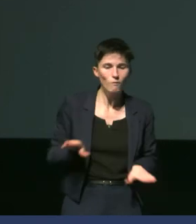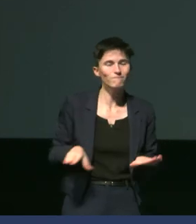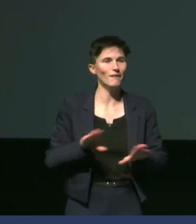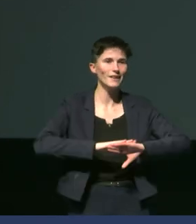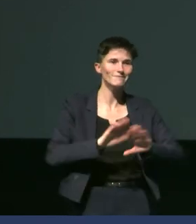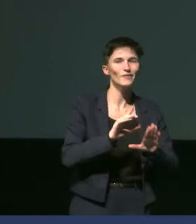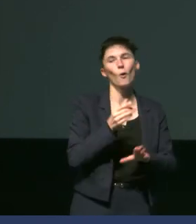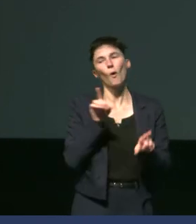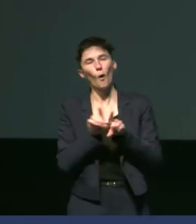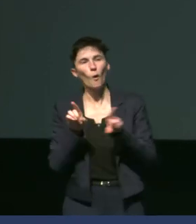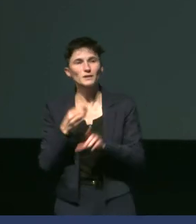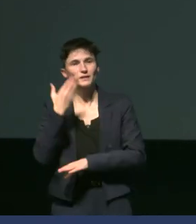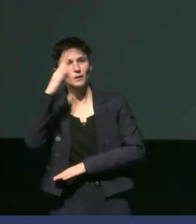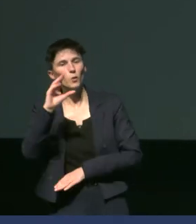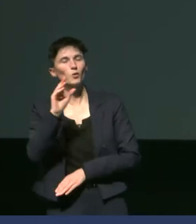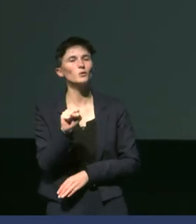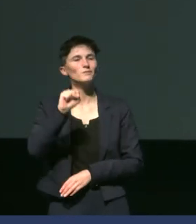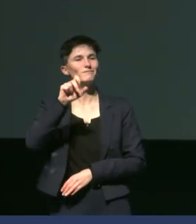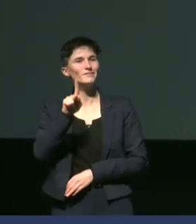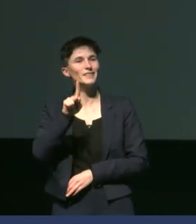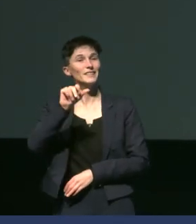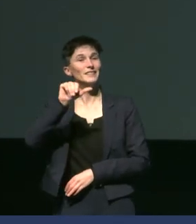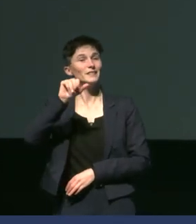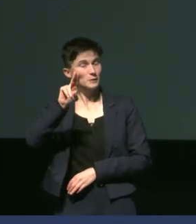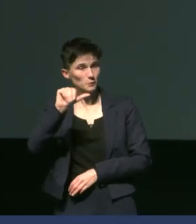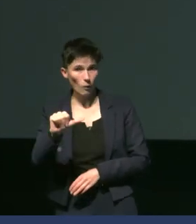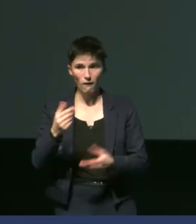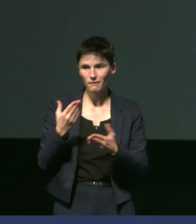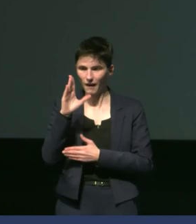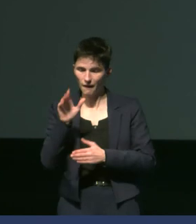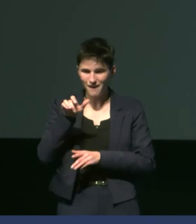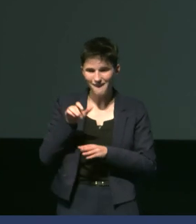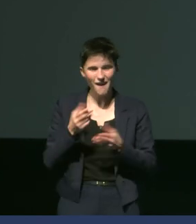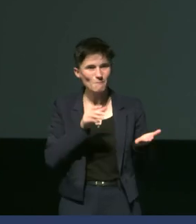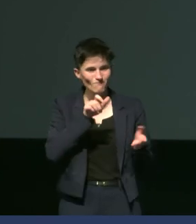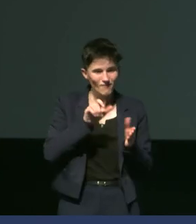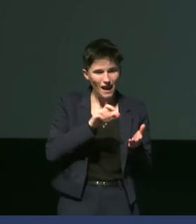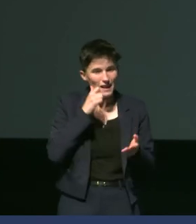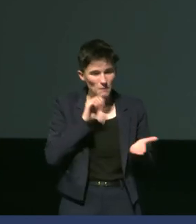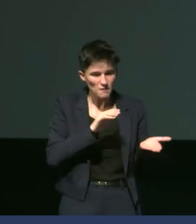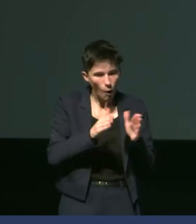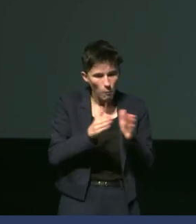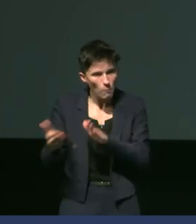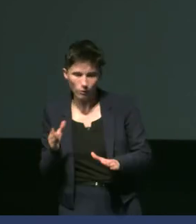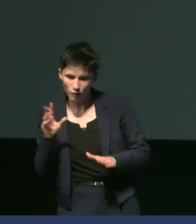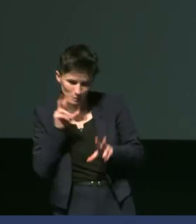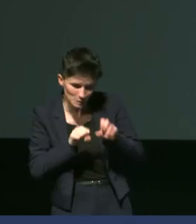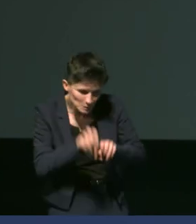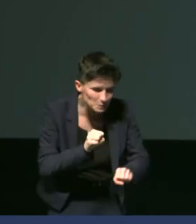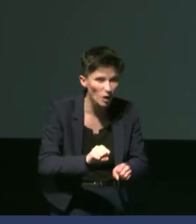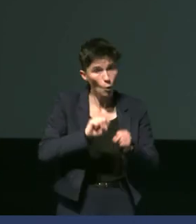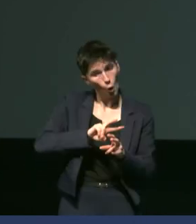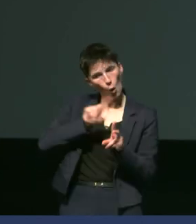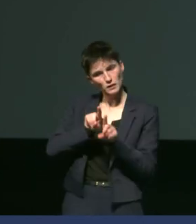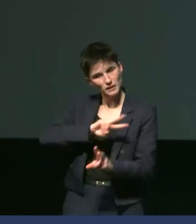un squat un squat subantarctique qui est l'un des charognards présente sur cette île donc il va venir prédater les oeufs qui va également venir